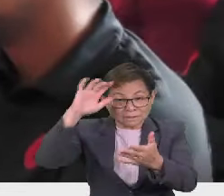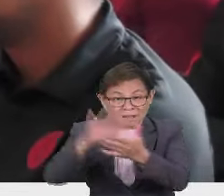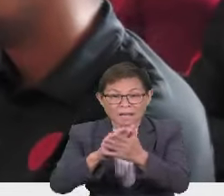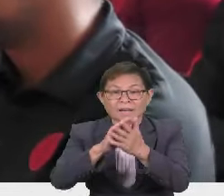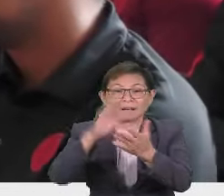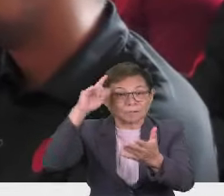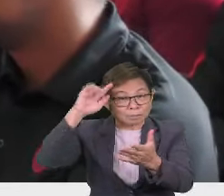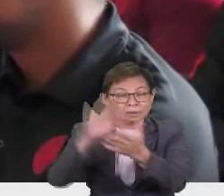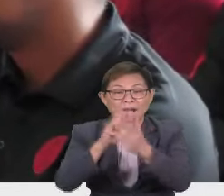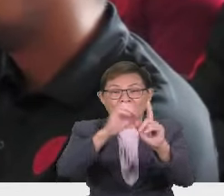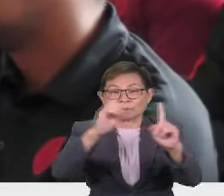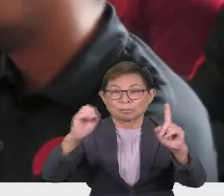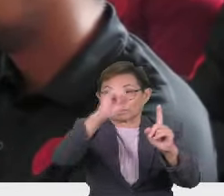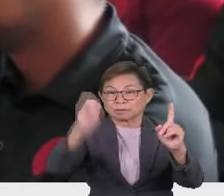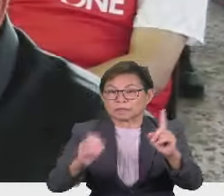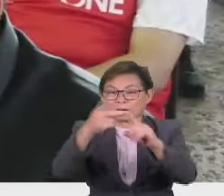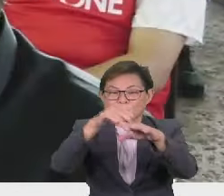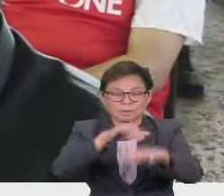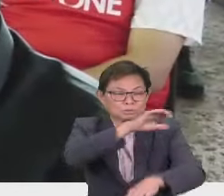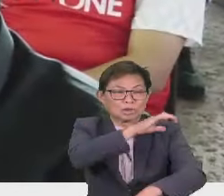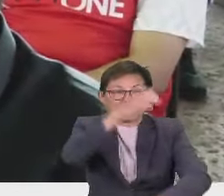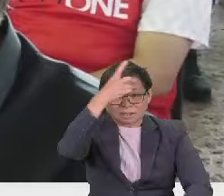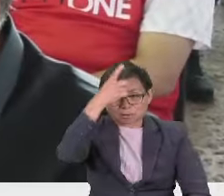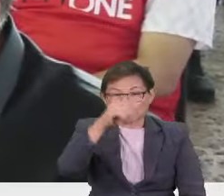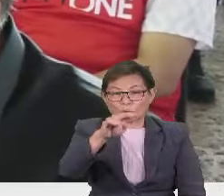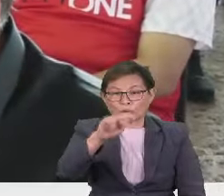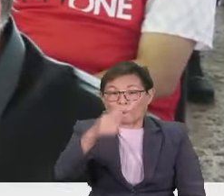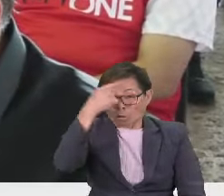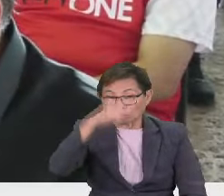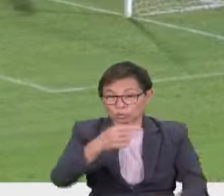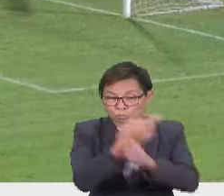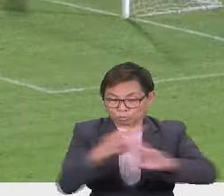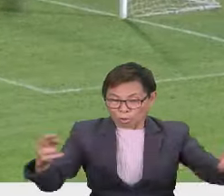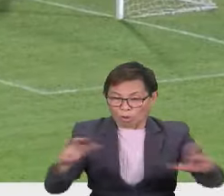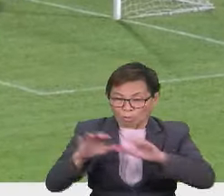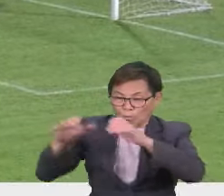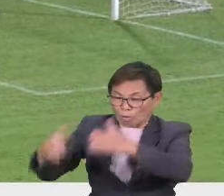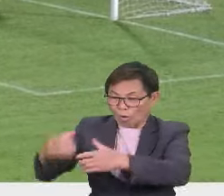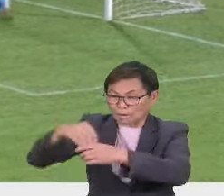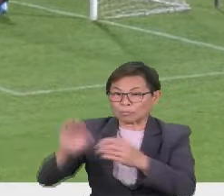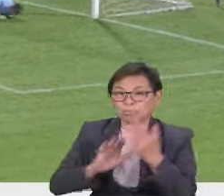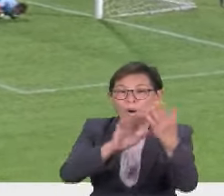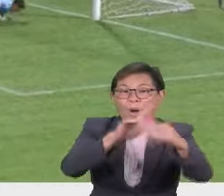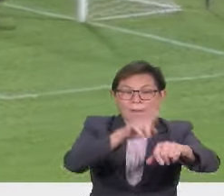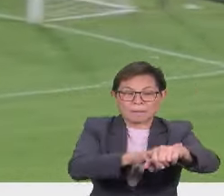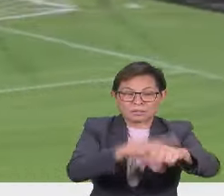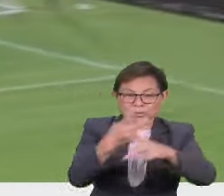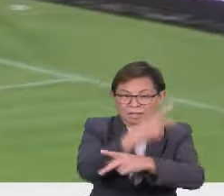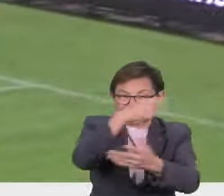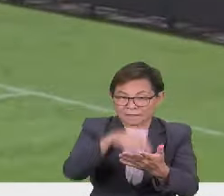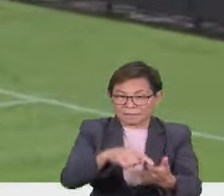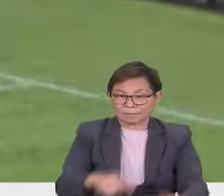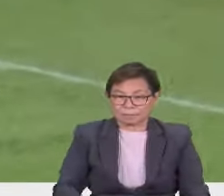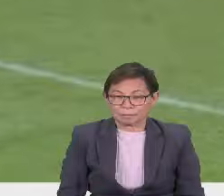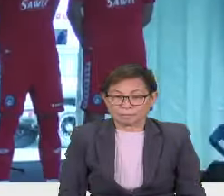sepenuhnya diberikan kepada Ketua Jurulatih, Datuk Ong Kim Sui, bagi mempersiapkan skuad dalam mengharungi musim kali ini.